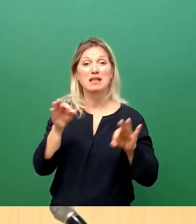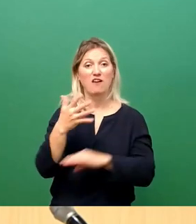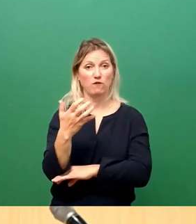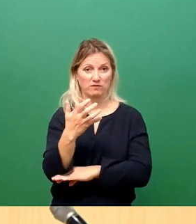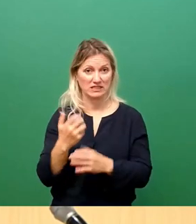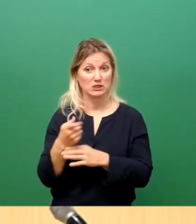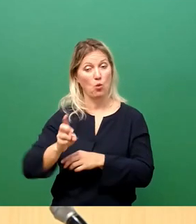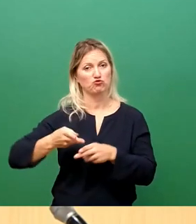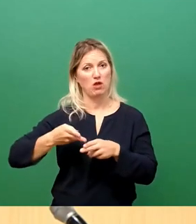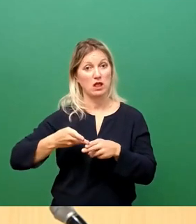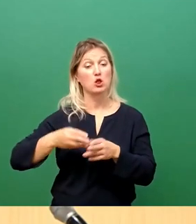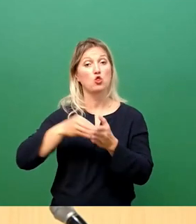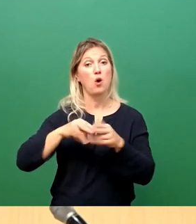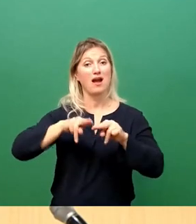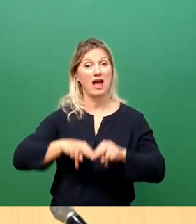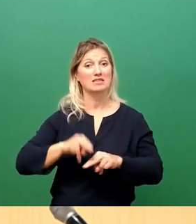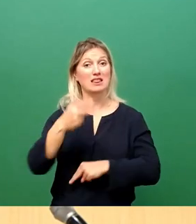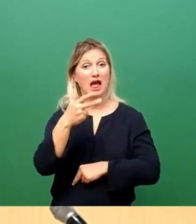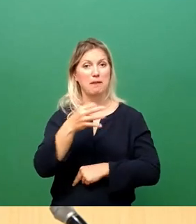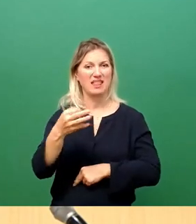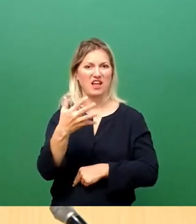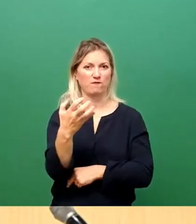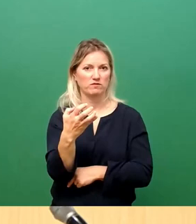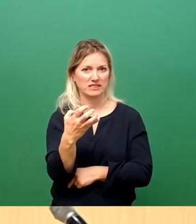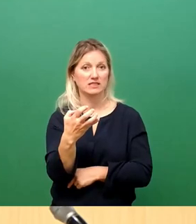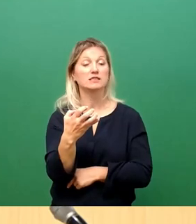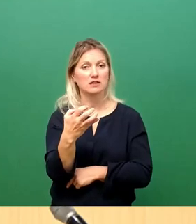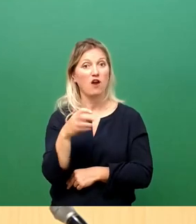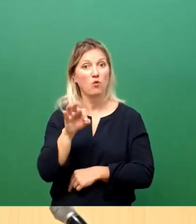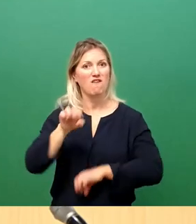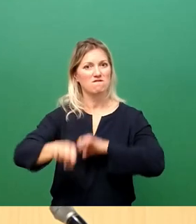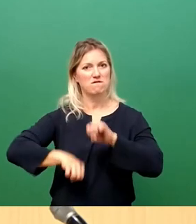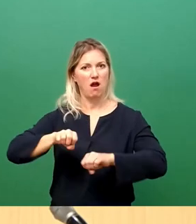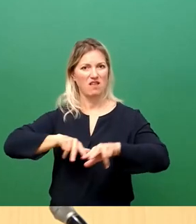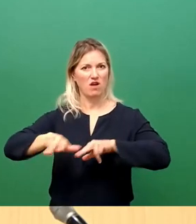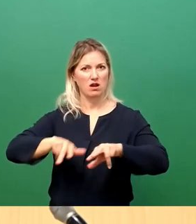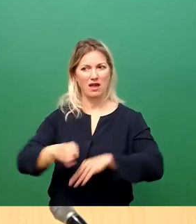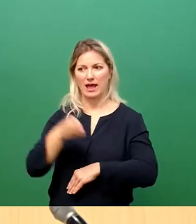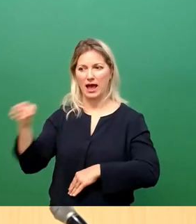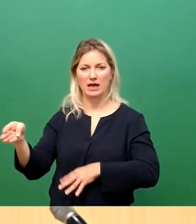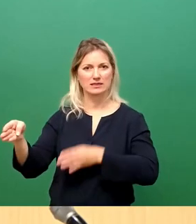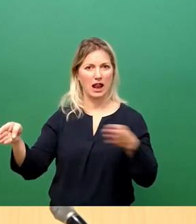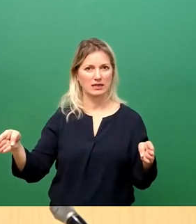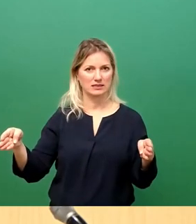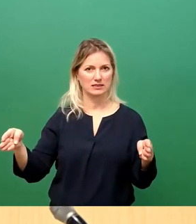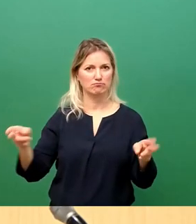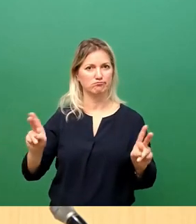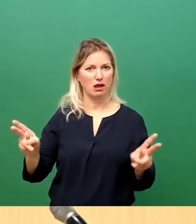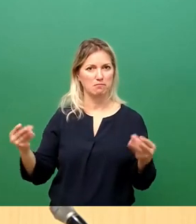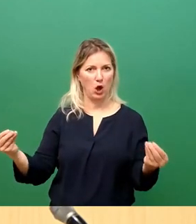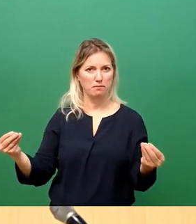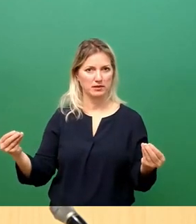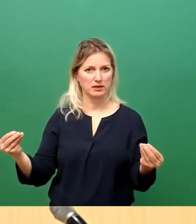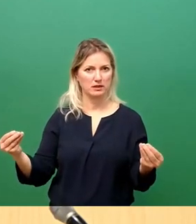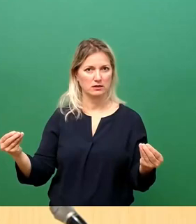noch dreieinhalb Meter übrig, die wir dann dem Radverkehr rechts und links zugestehen. Das ist nach